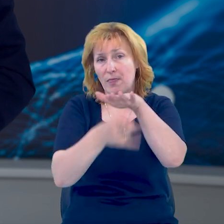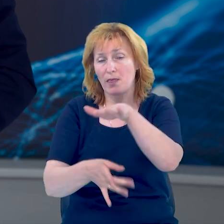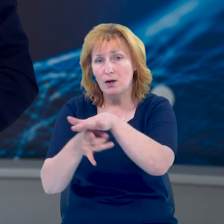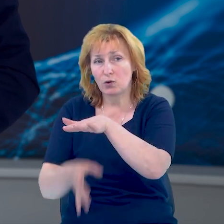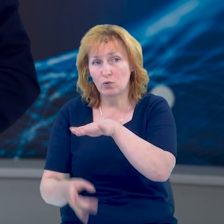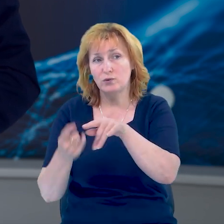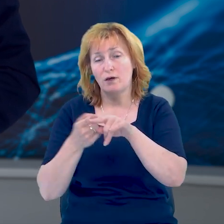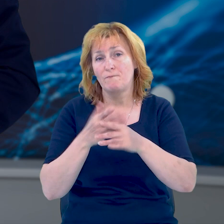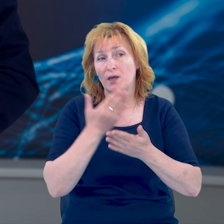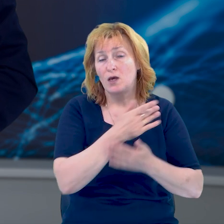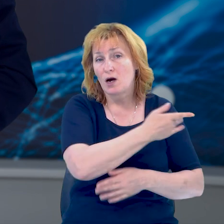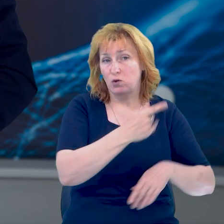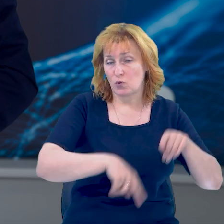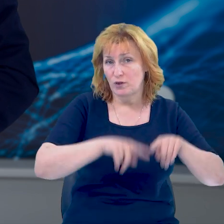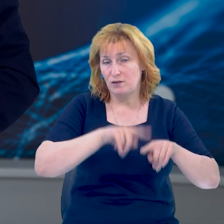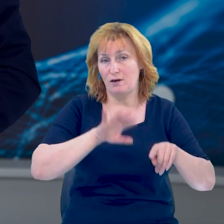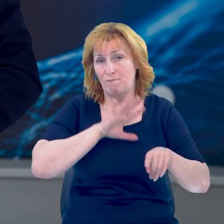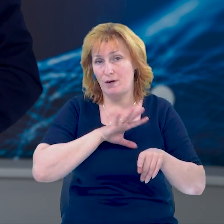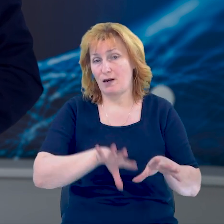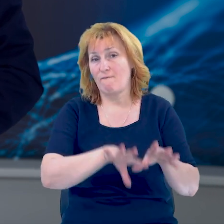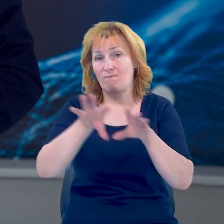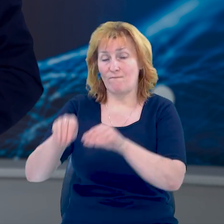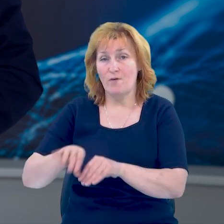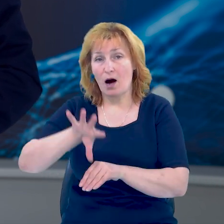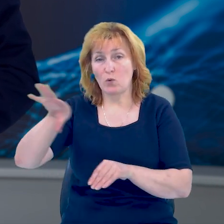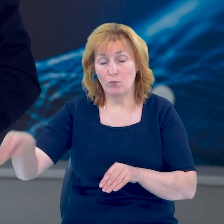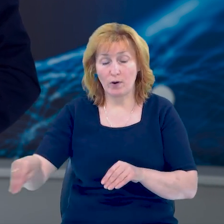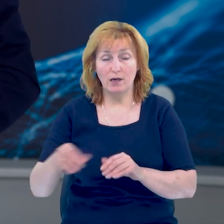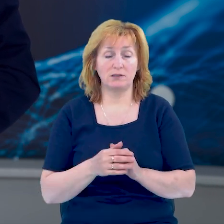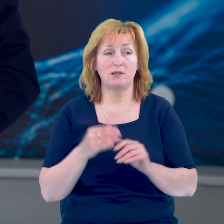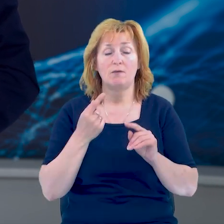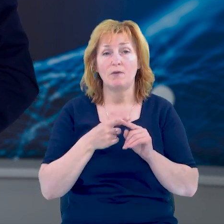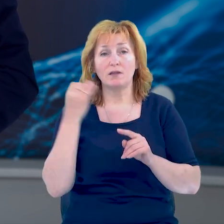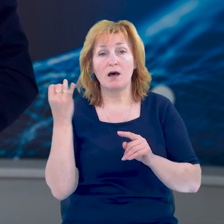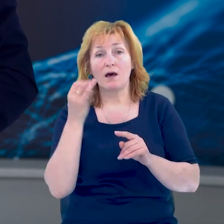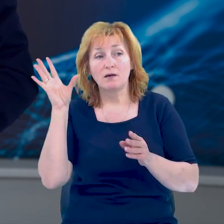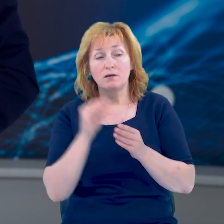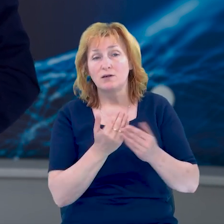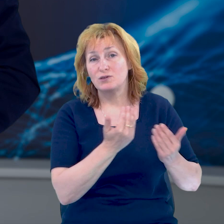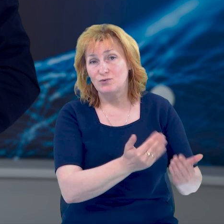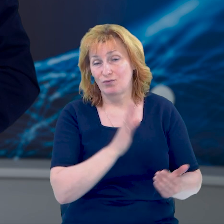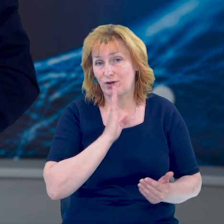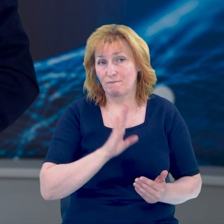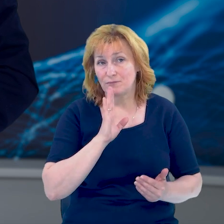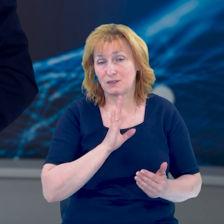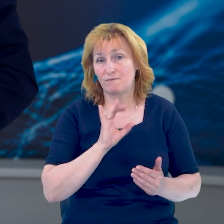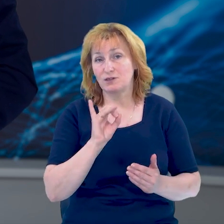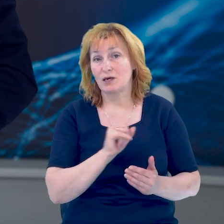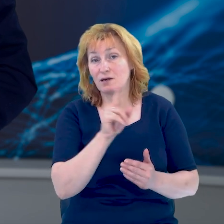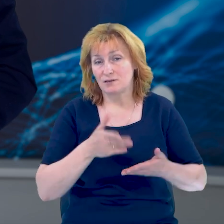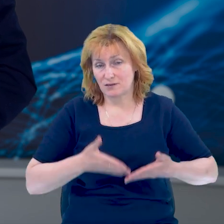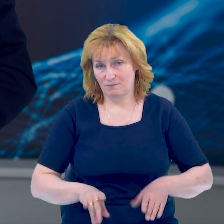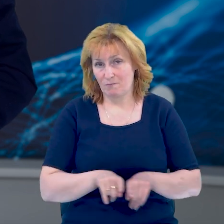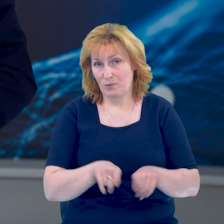В цей час її рідні перебували в окупації. Історію єдиної загиблої військовослужбовиці Збройних сил України з Прилуччини